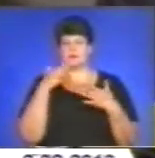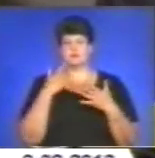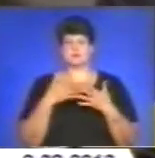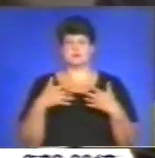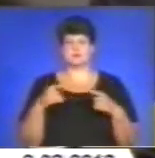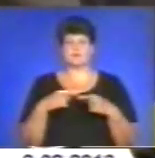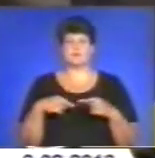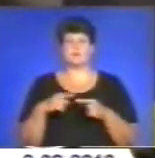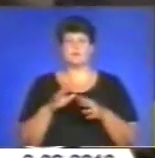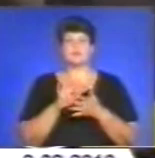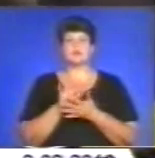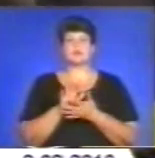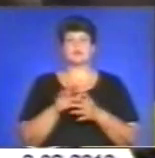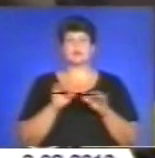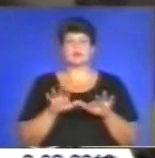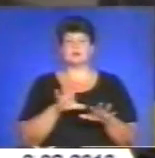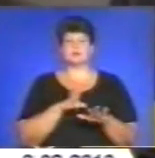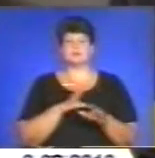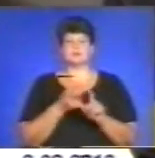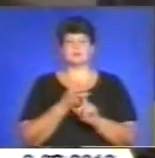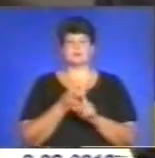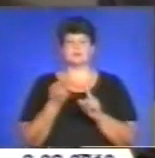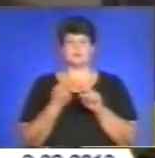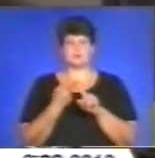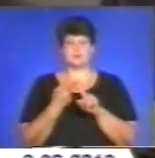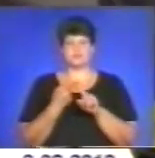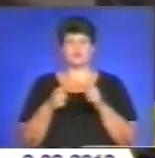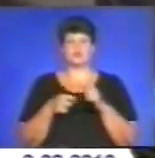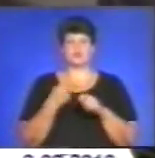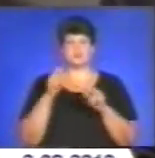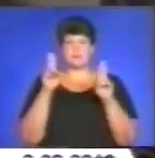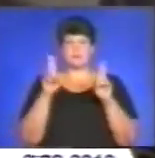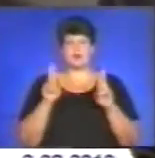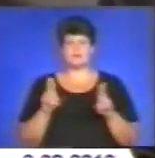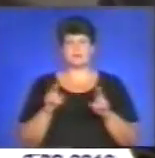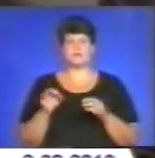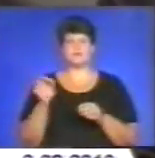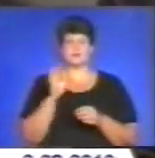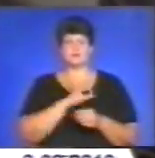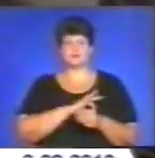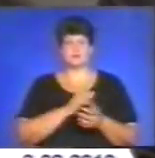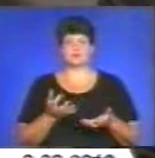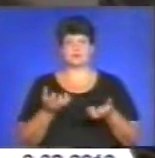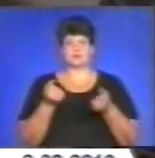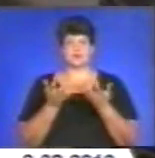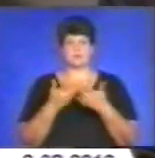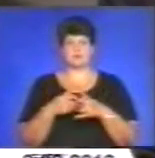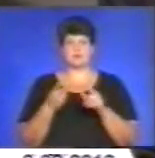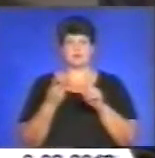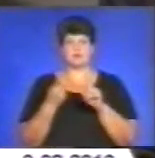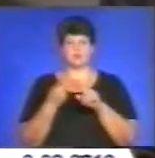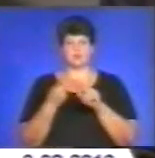Зокрема, подія сталася внаслідок, перше, порушення правил експлуатації та утримання обладнання. Друге,